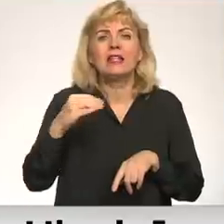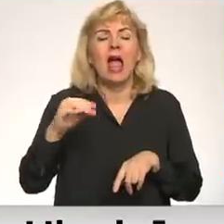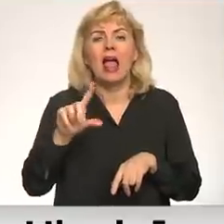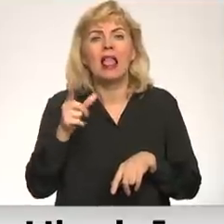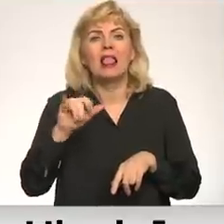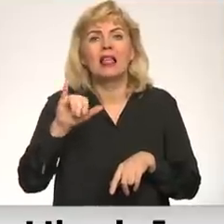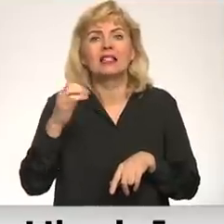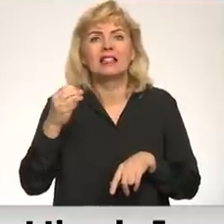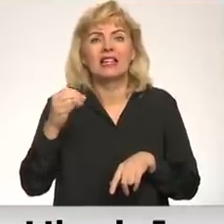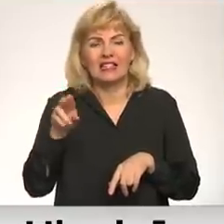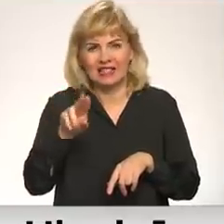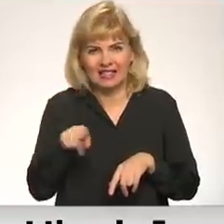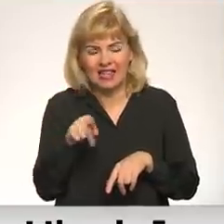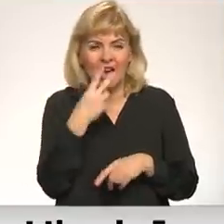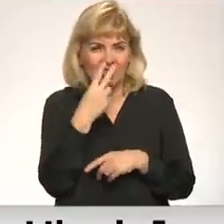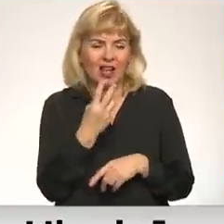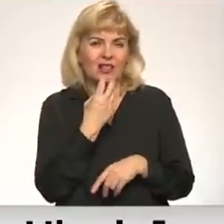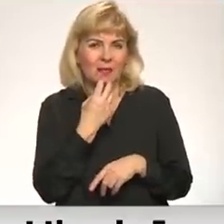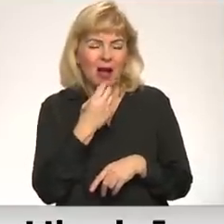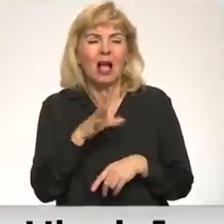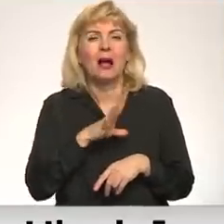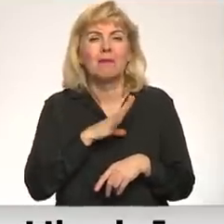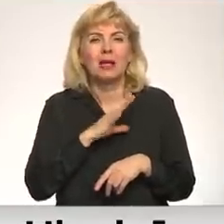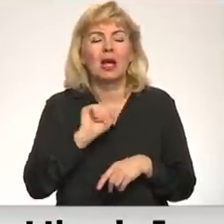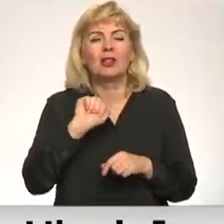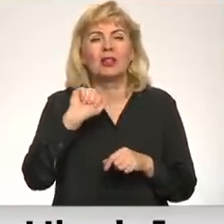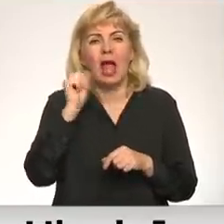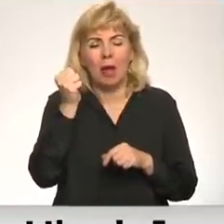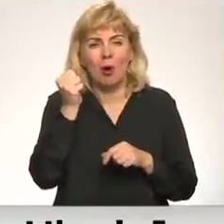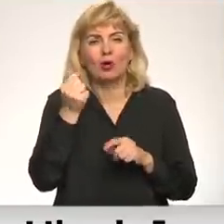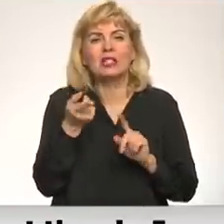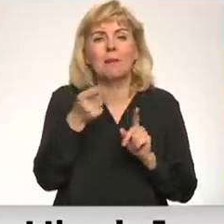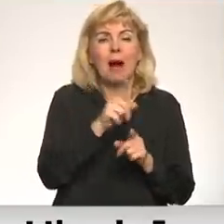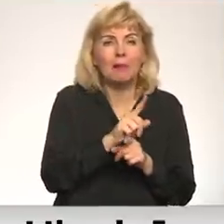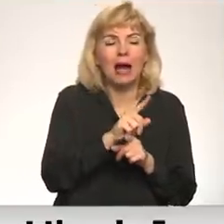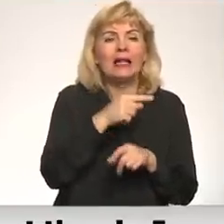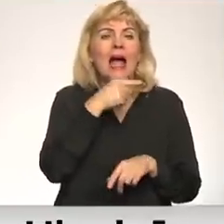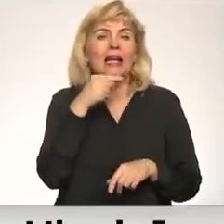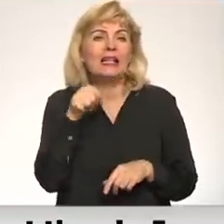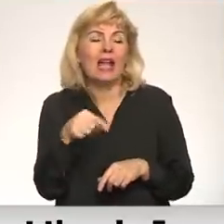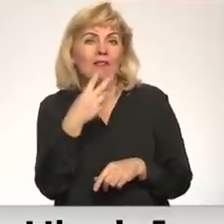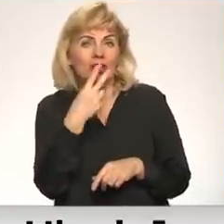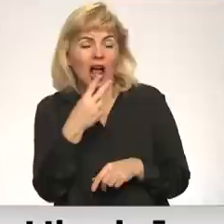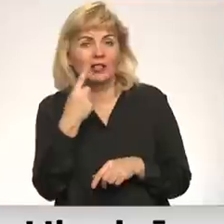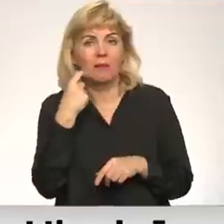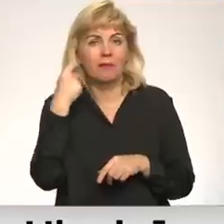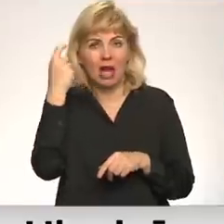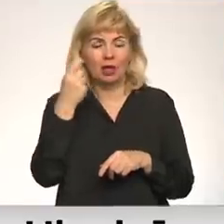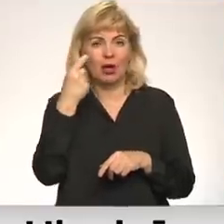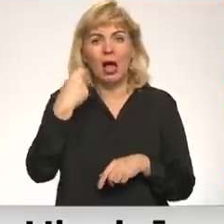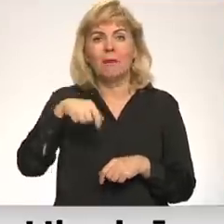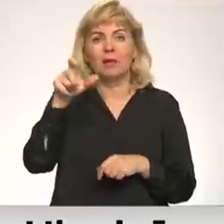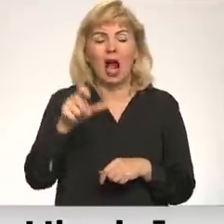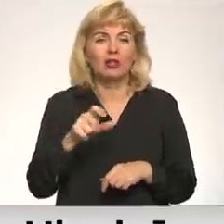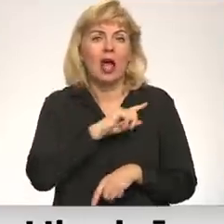izskatījās smieklīgi, lai arī bija šīs demokratizācijas tendences, Krievijā redzēja piedzērušos prezidentu,